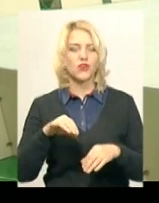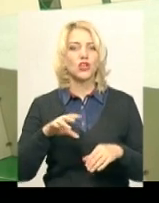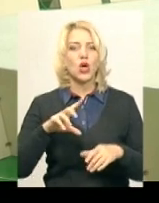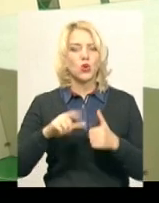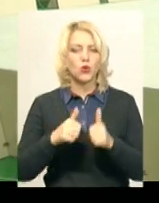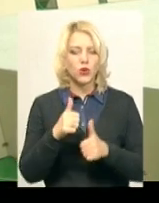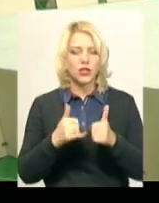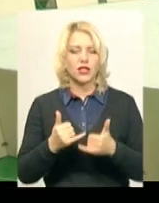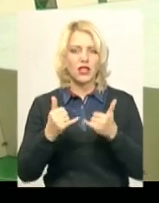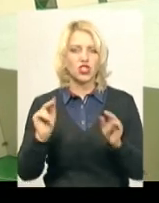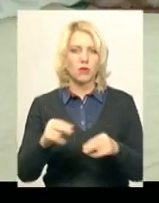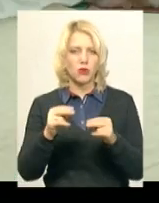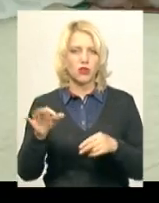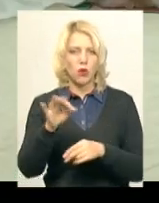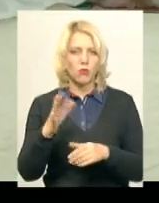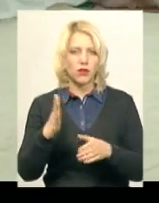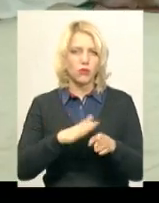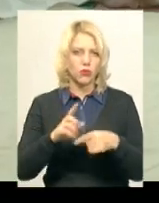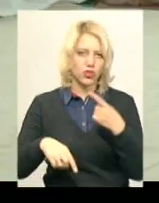відбудеться через два тижні».